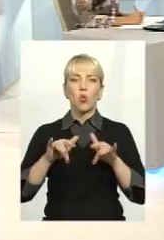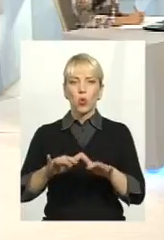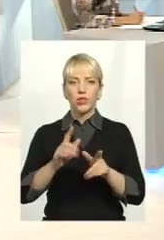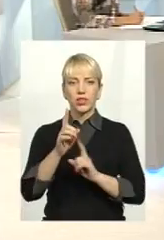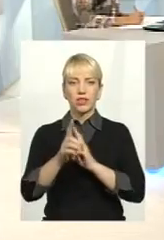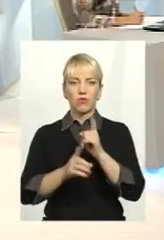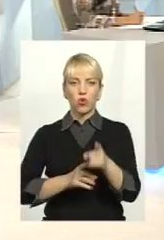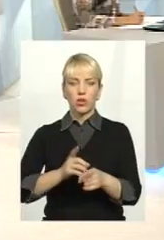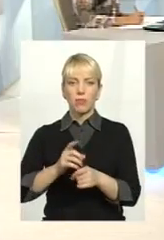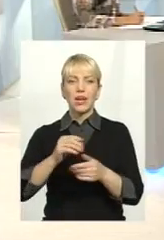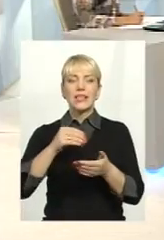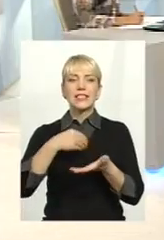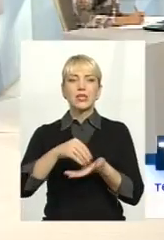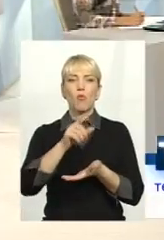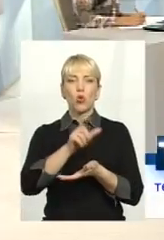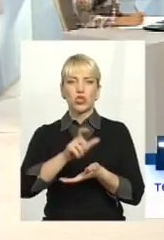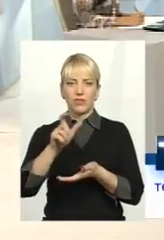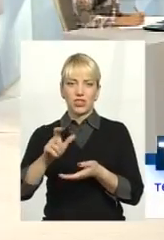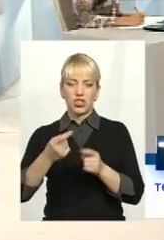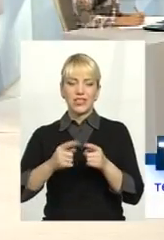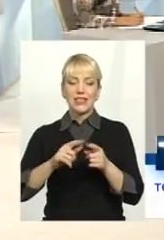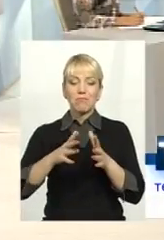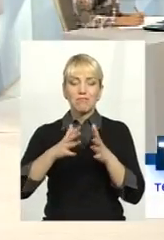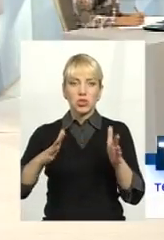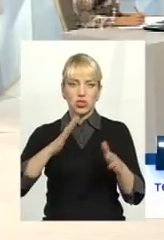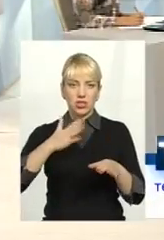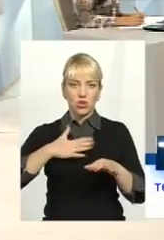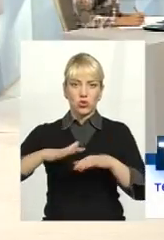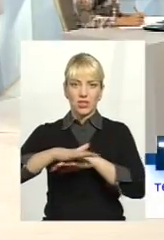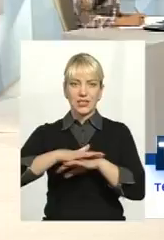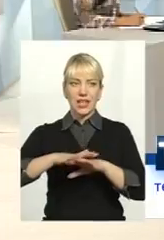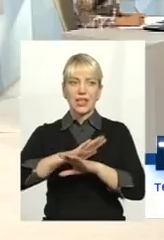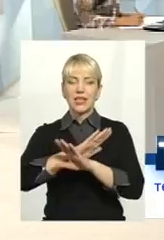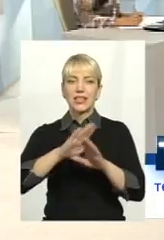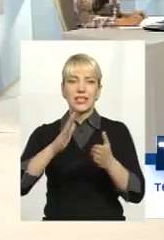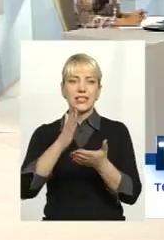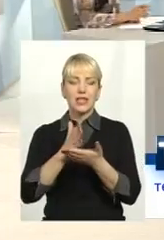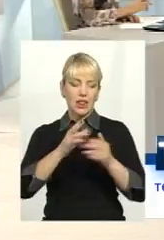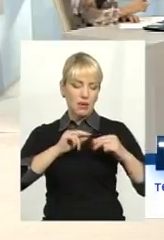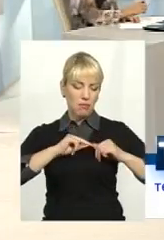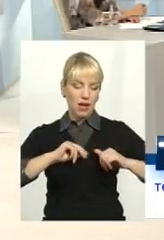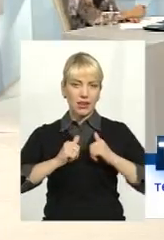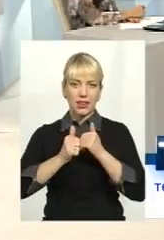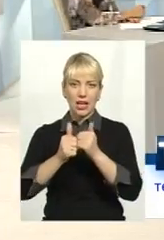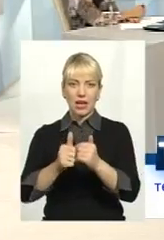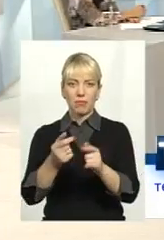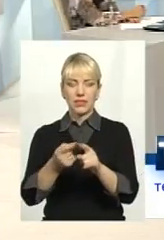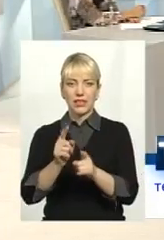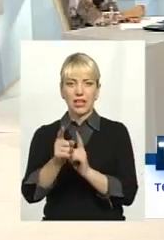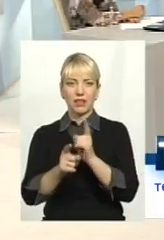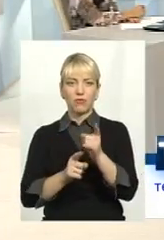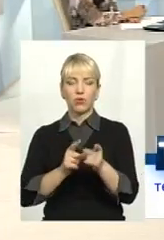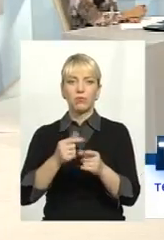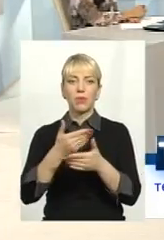споживачі, тобто це переважна більшість населення України, не стали партнерами цієї реформі. Ми